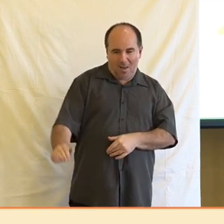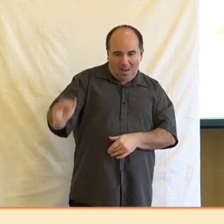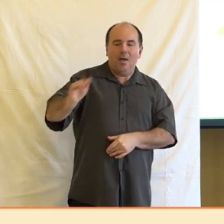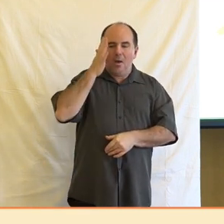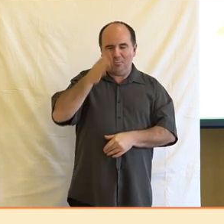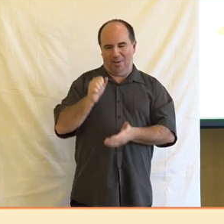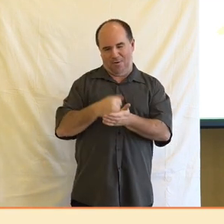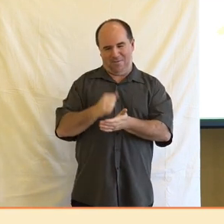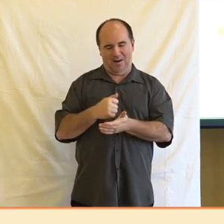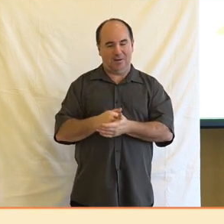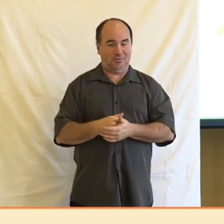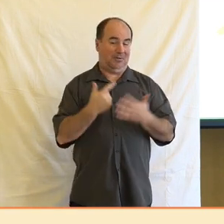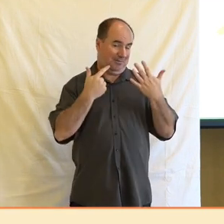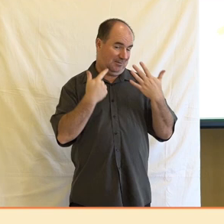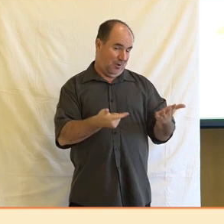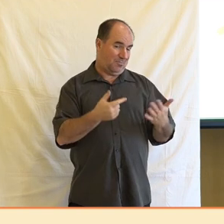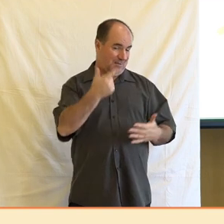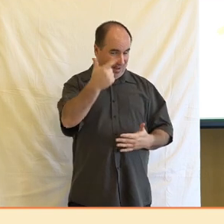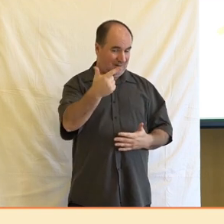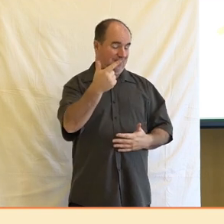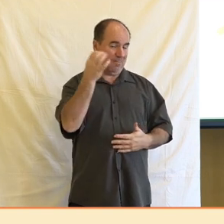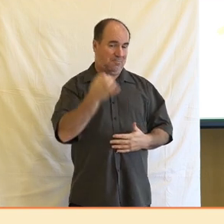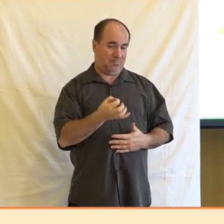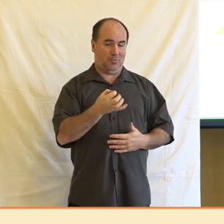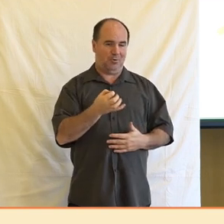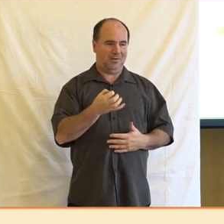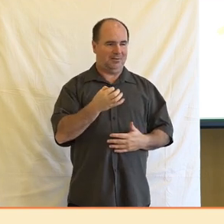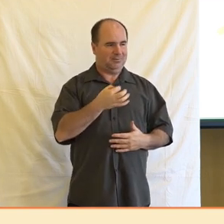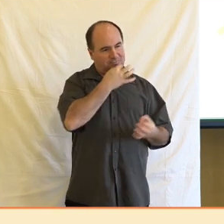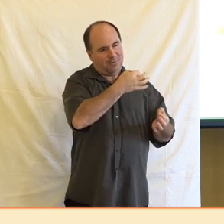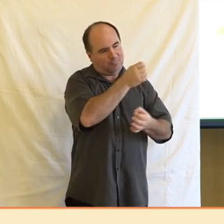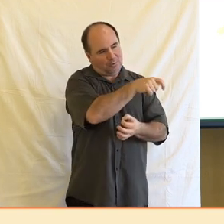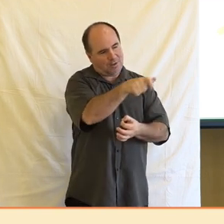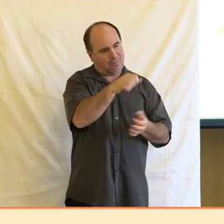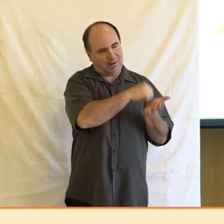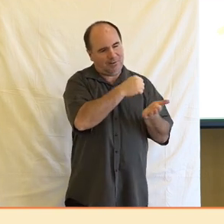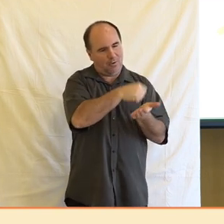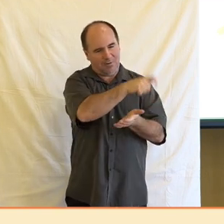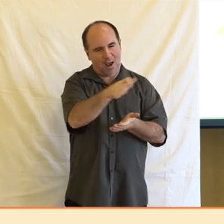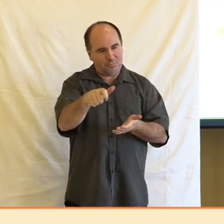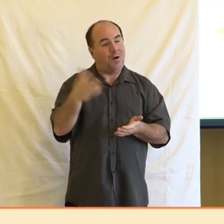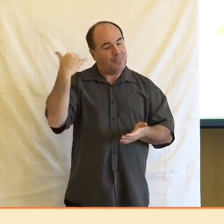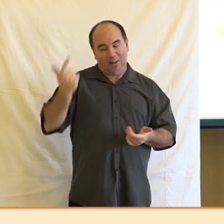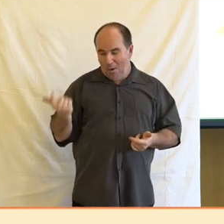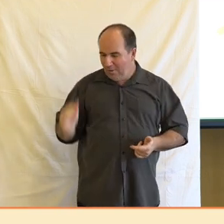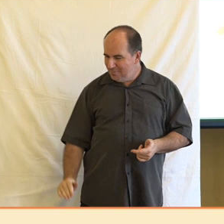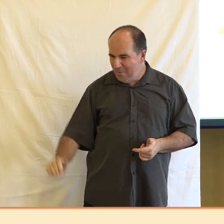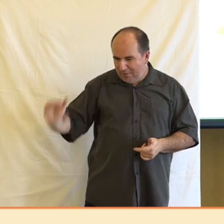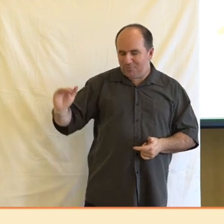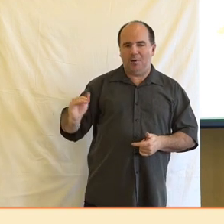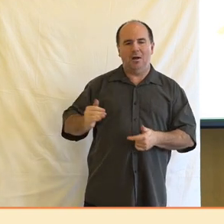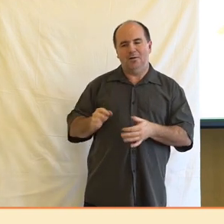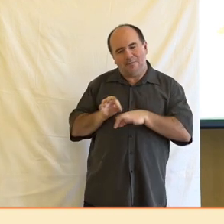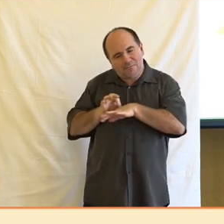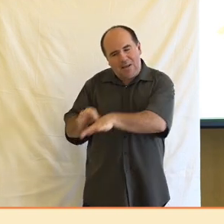znamená, že 72% našich respondentů přiznávalo, že v dětství byly vedeni k četbě beletrie.